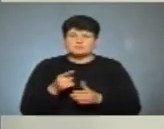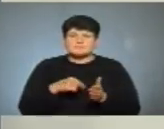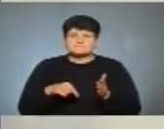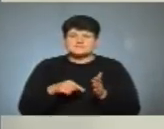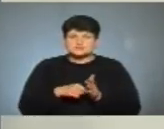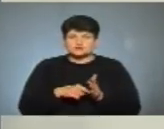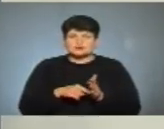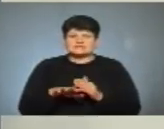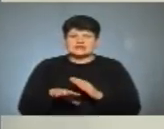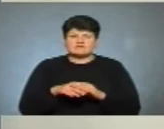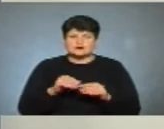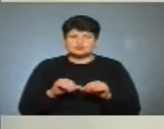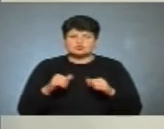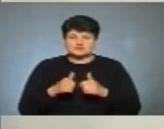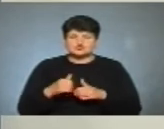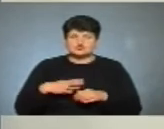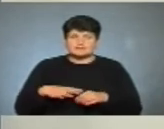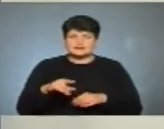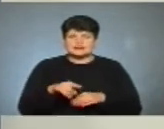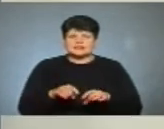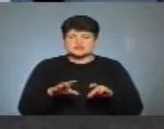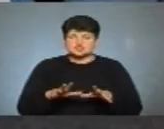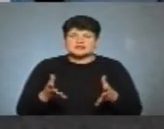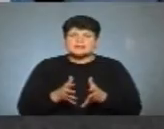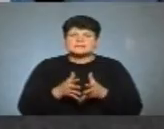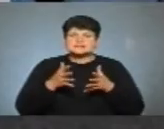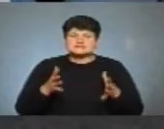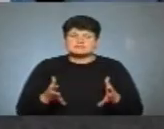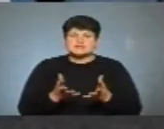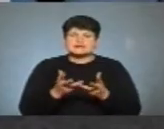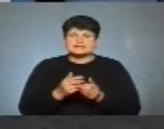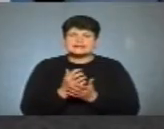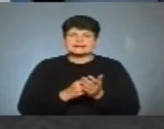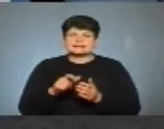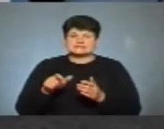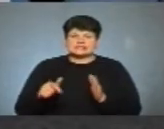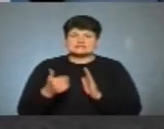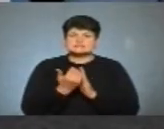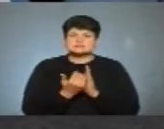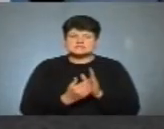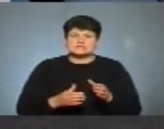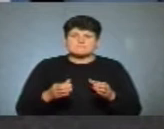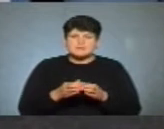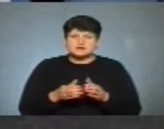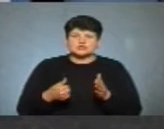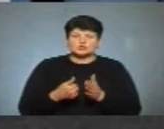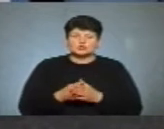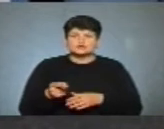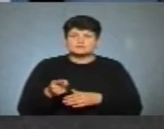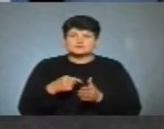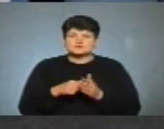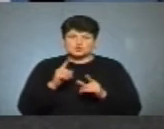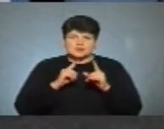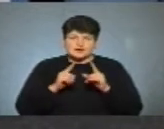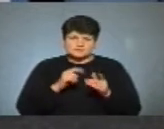ТВК також чекаємо на їх рішення. Яка максимальна кількість кандидатів в списках партій до Тернопільської міської ради? До